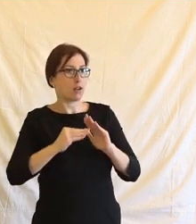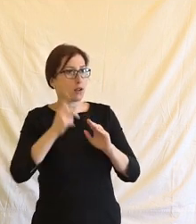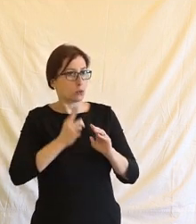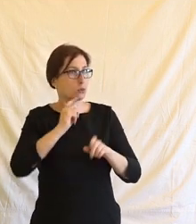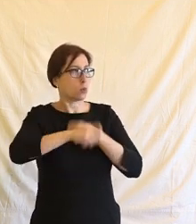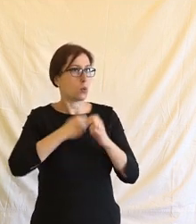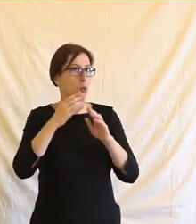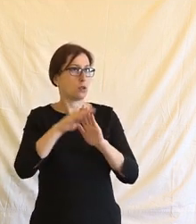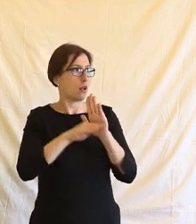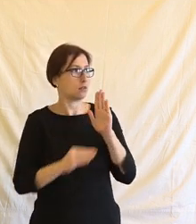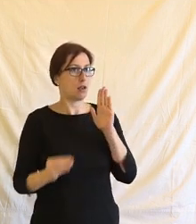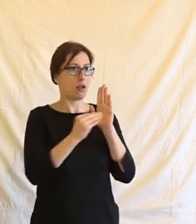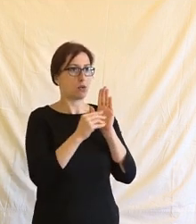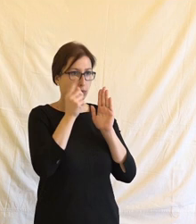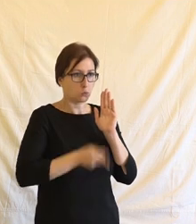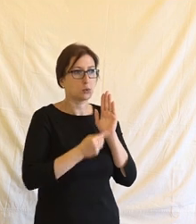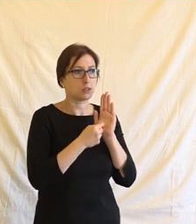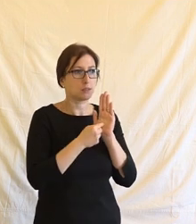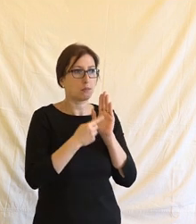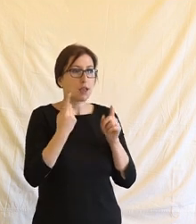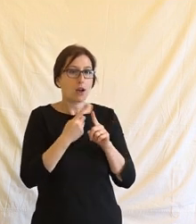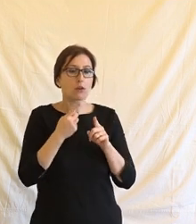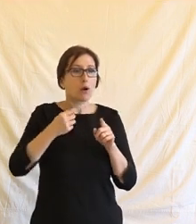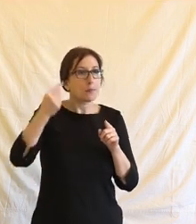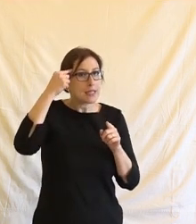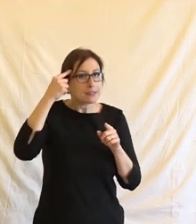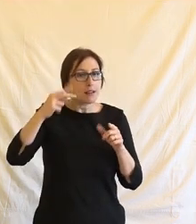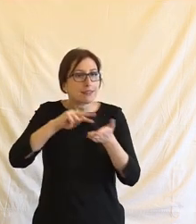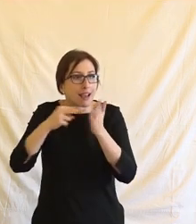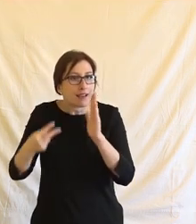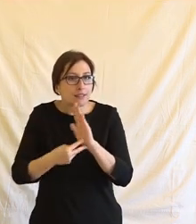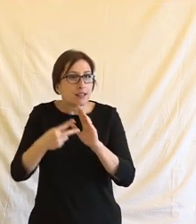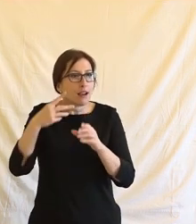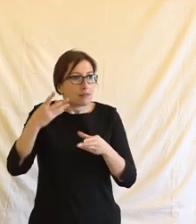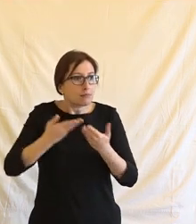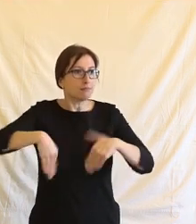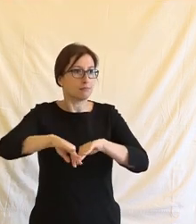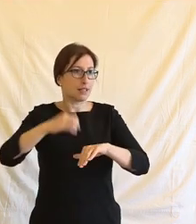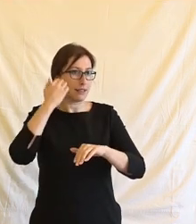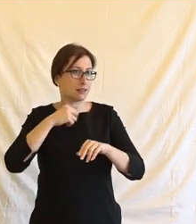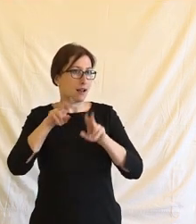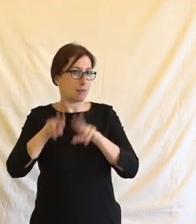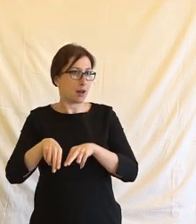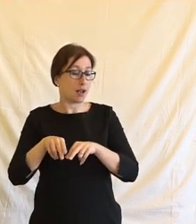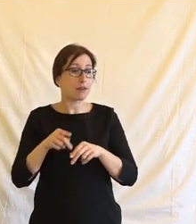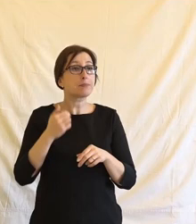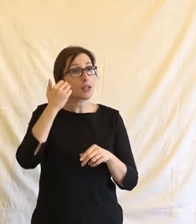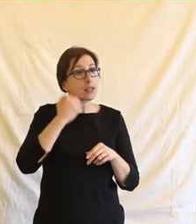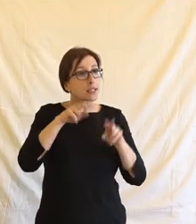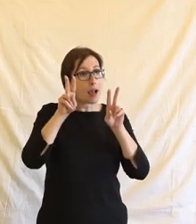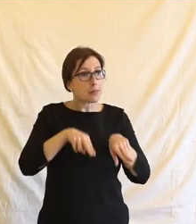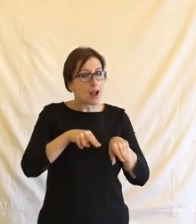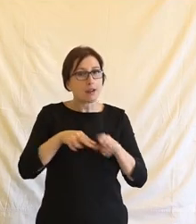aby se technologie dostaly do konfliktu s lidskými právy. Co jsou lidská práva a jak se vlastně líší od běžných